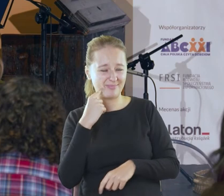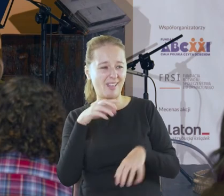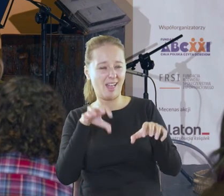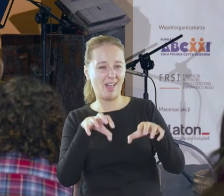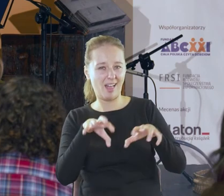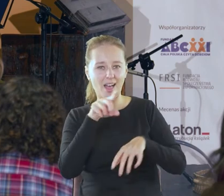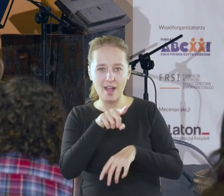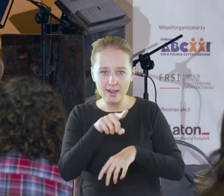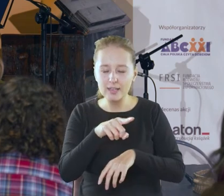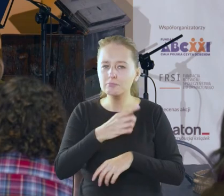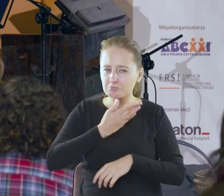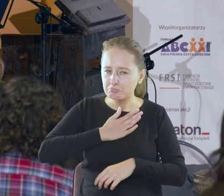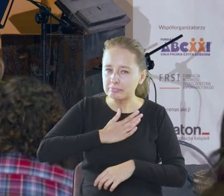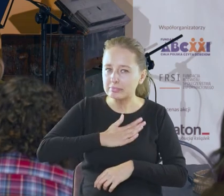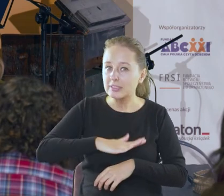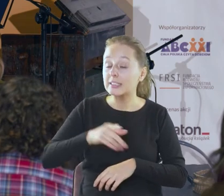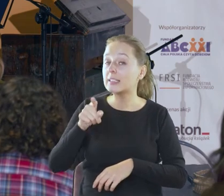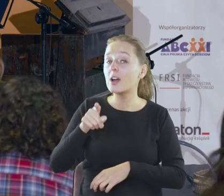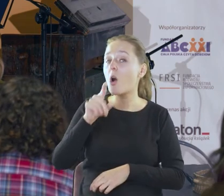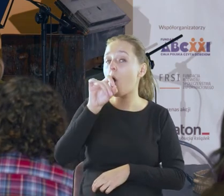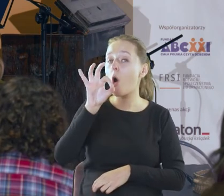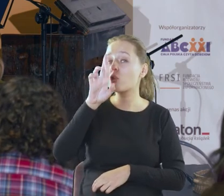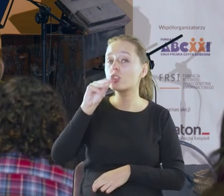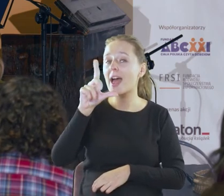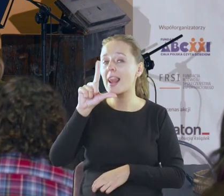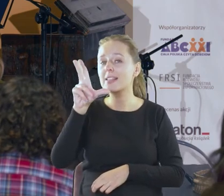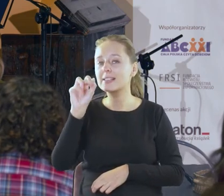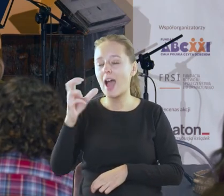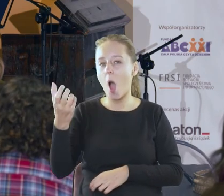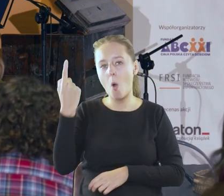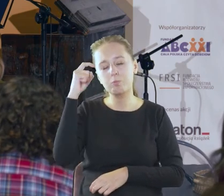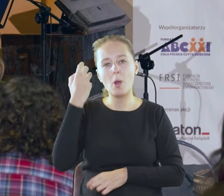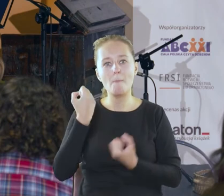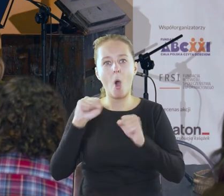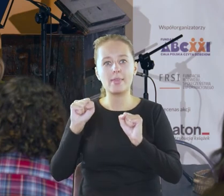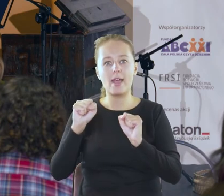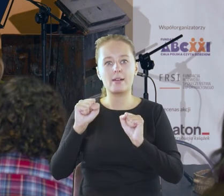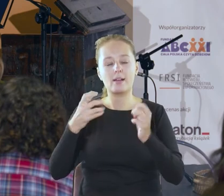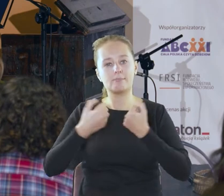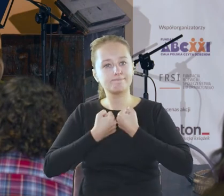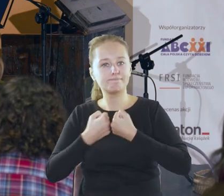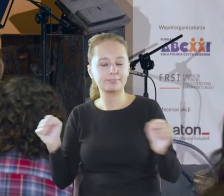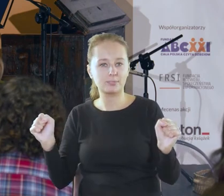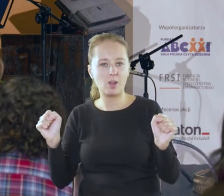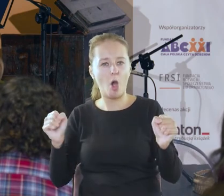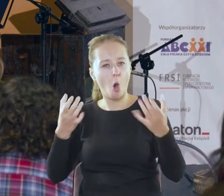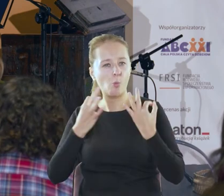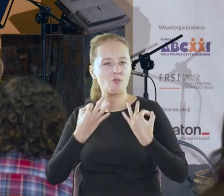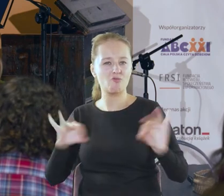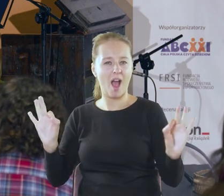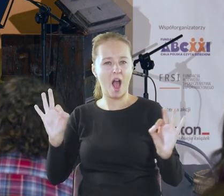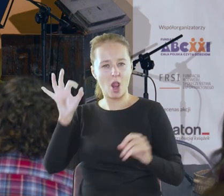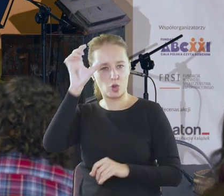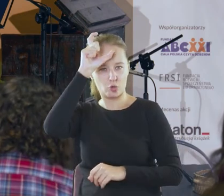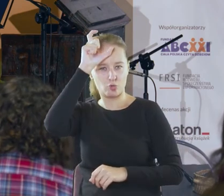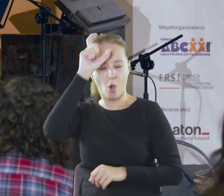śmieją więc Justyna Orzelska bohaterka nad Niemnem zrzuca gorset uwalnia się jako wolny